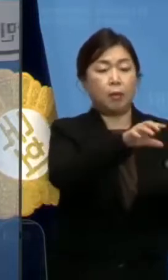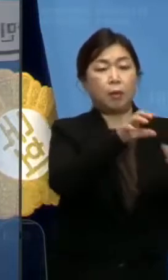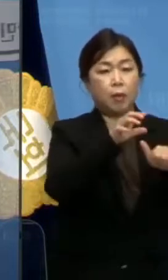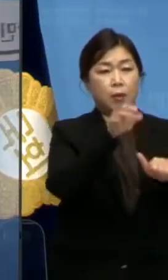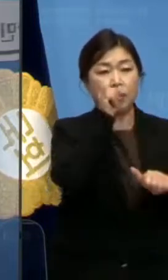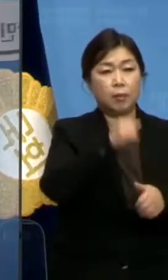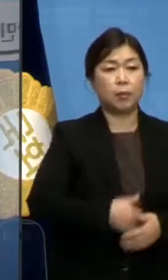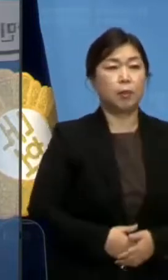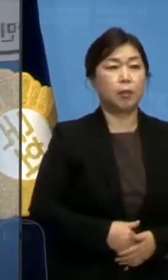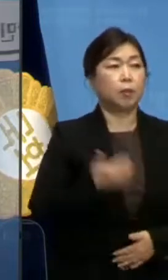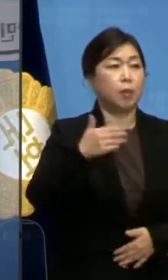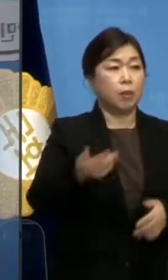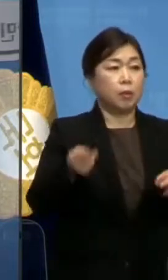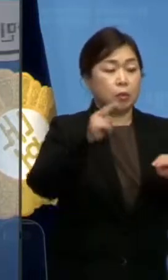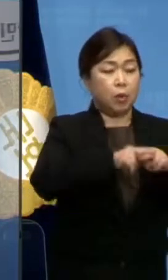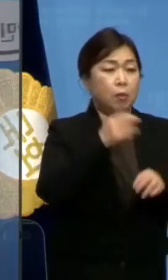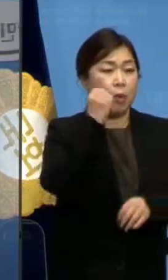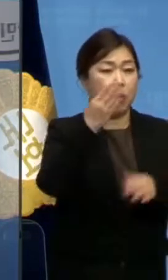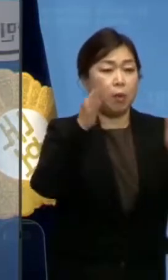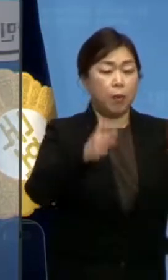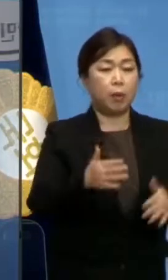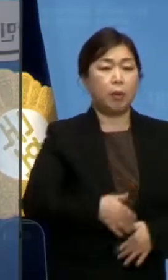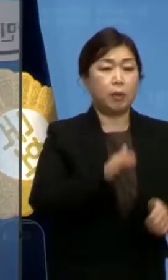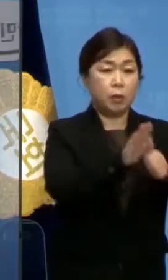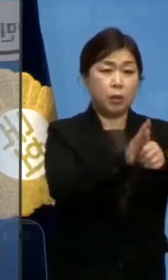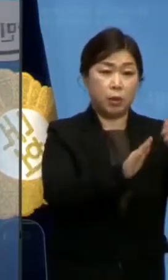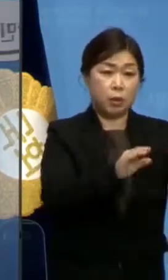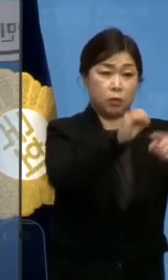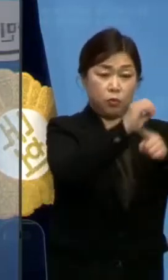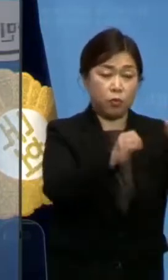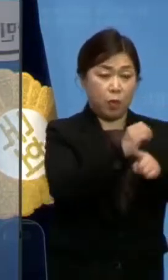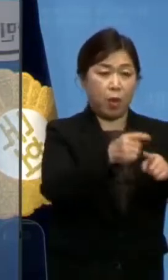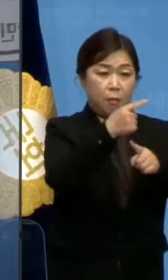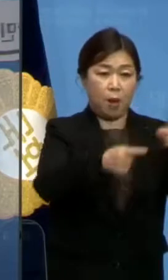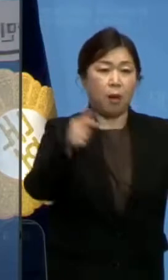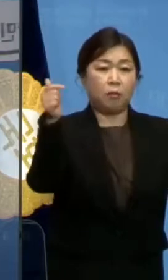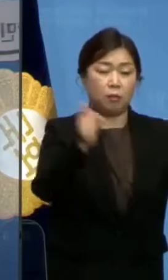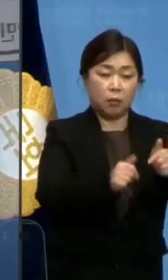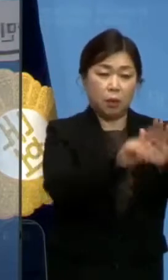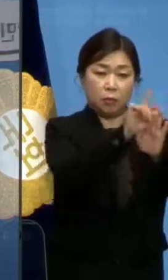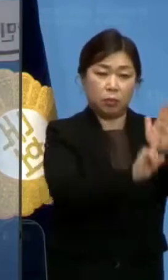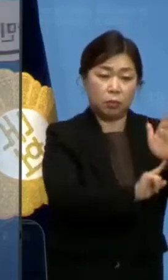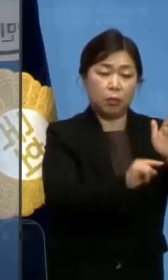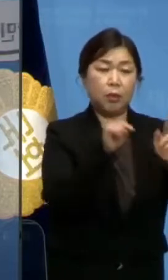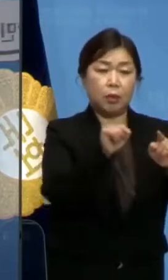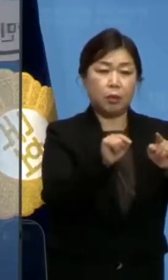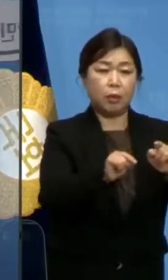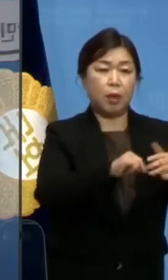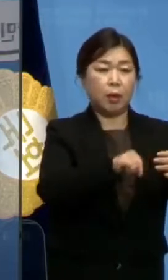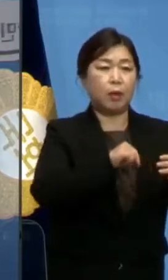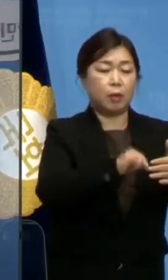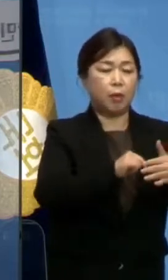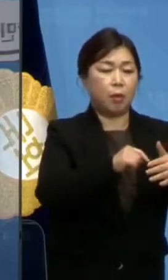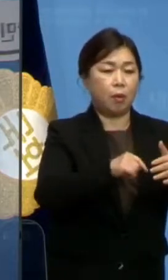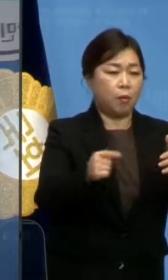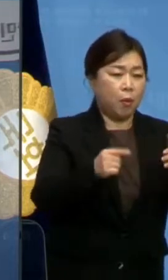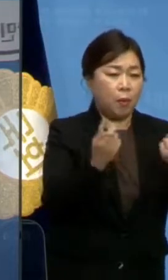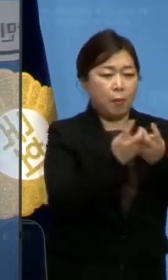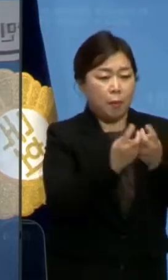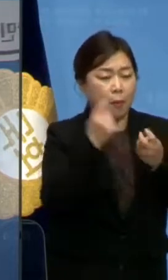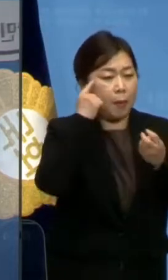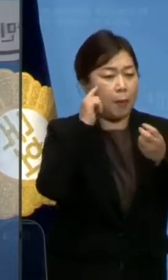보니 최근 취임 4개월 만에 지지율이 반토막난 쓰가내가기 자국 내 국면 전환을 위해